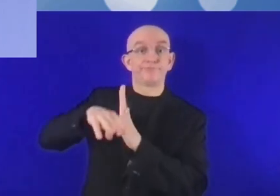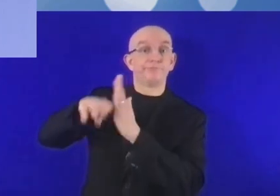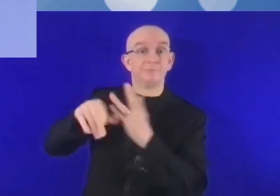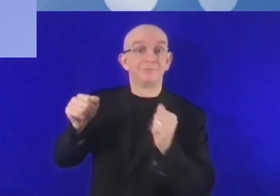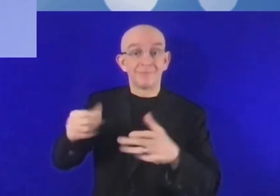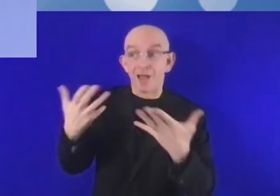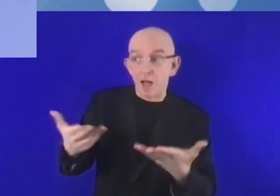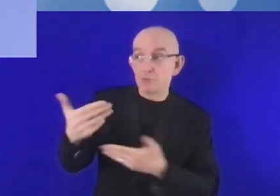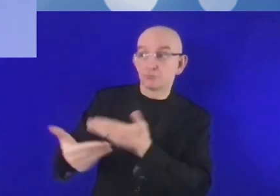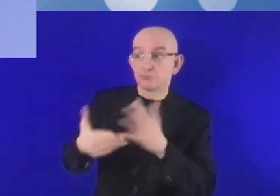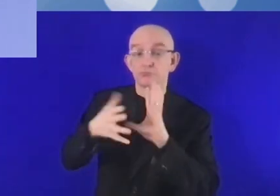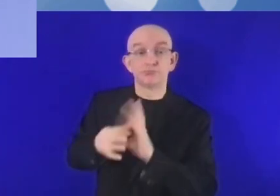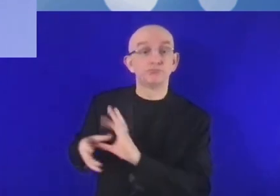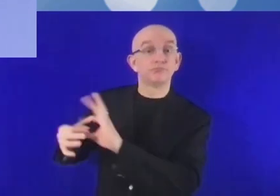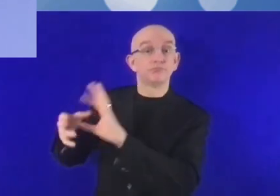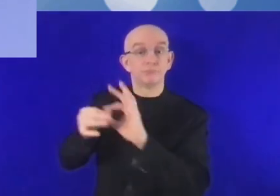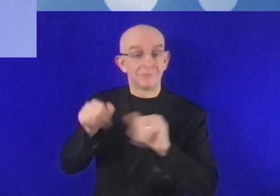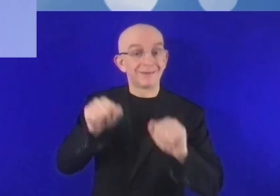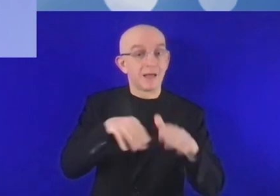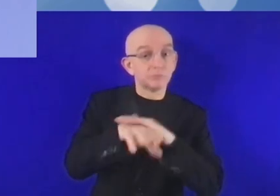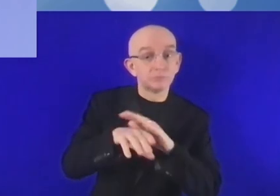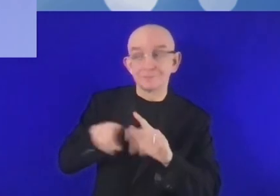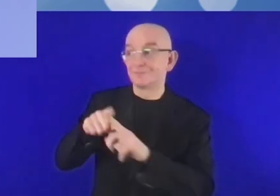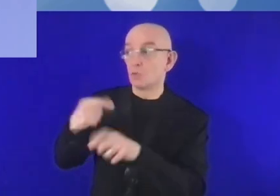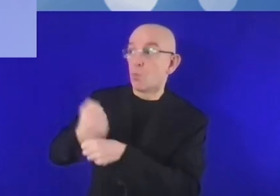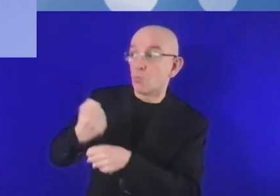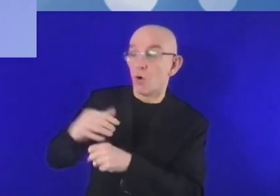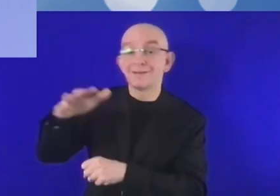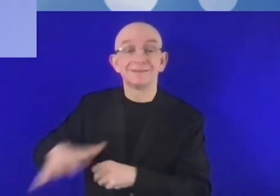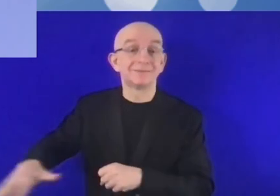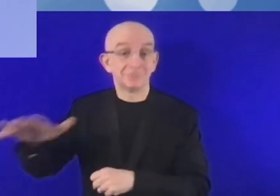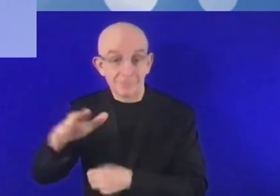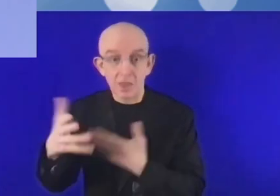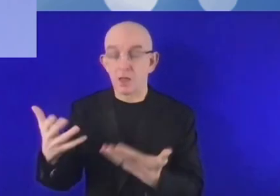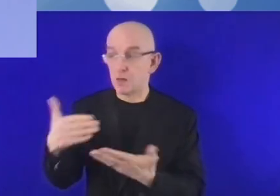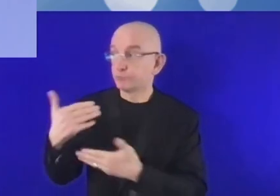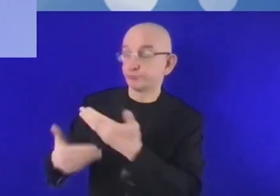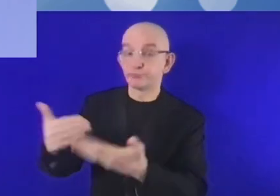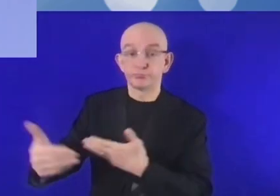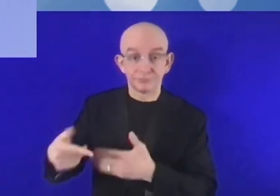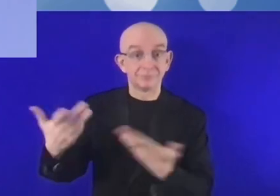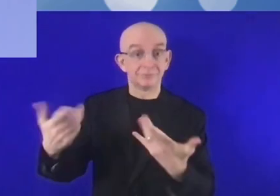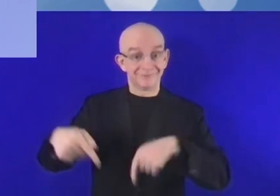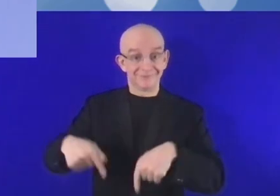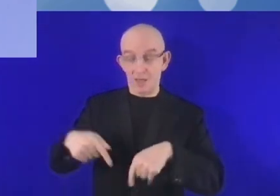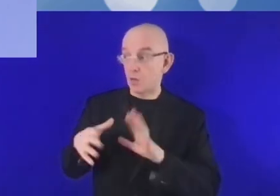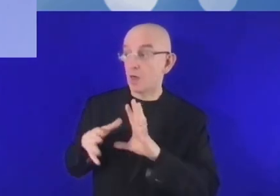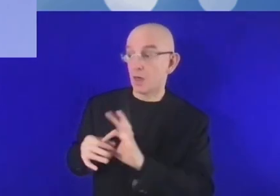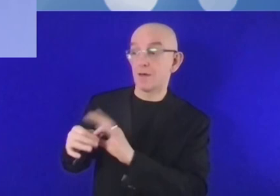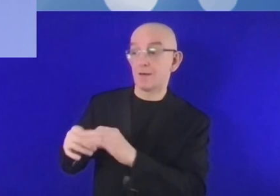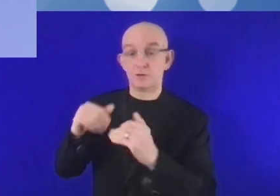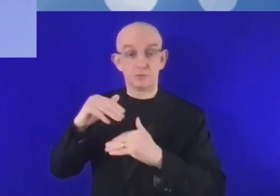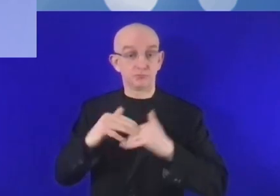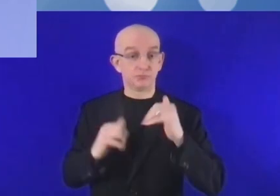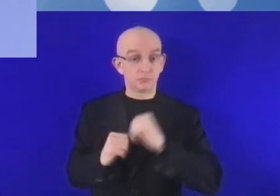et à diverses ressources qui sont absolument cruciales pour le développement numérique. Les choses s